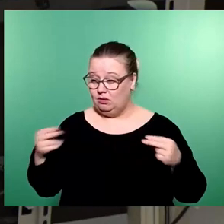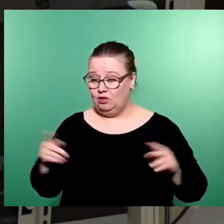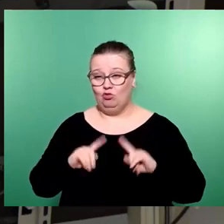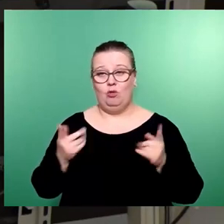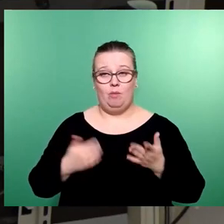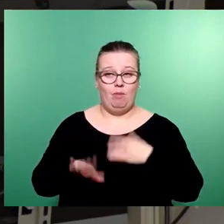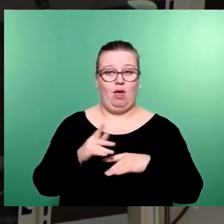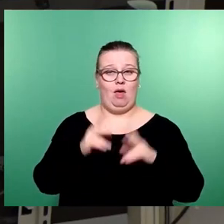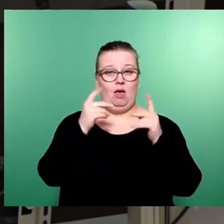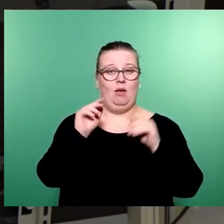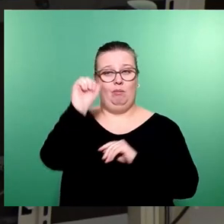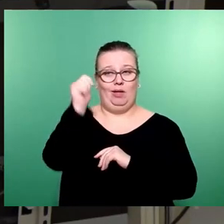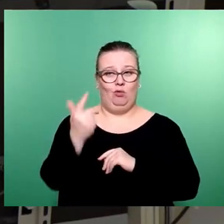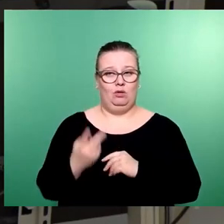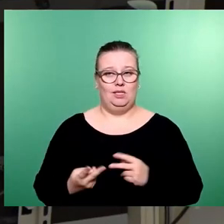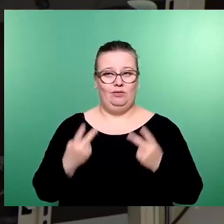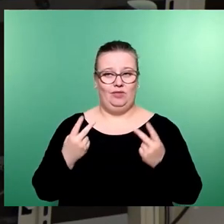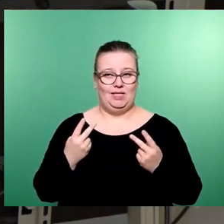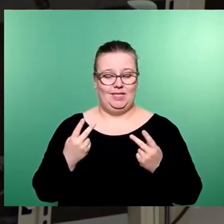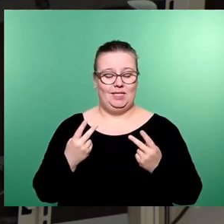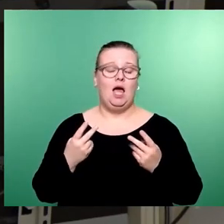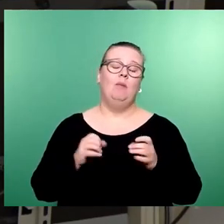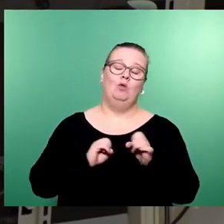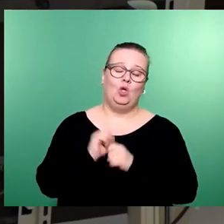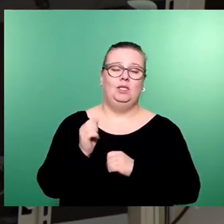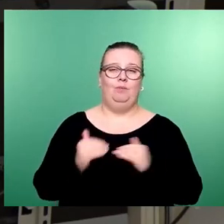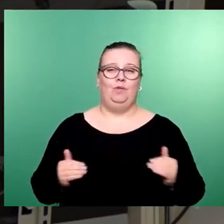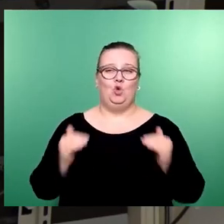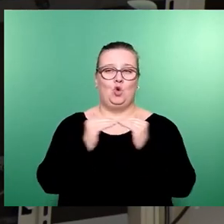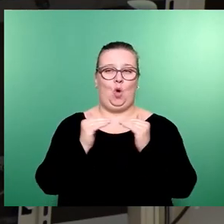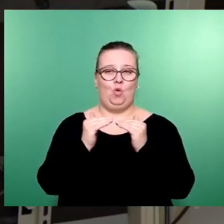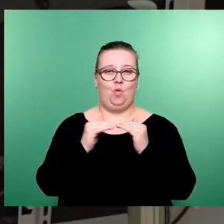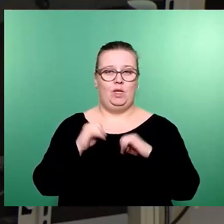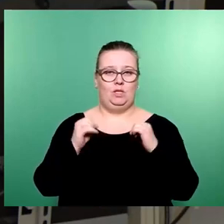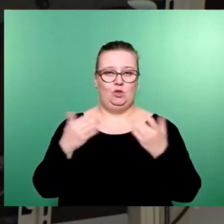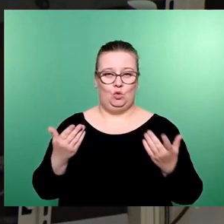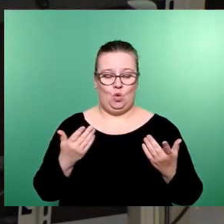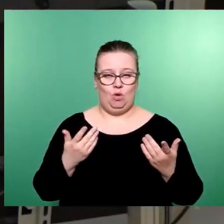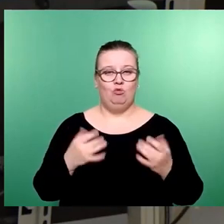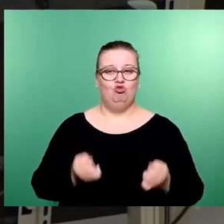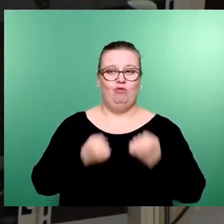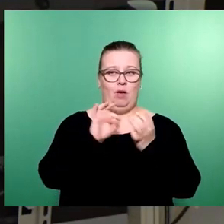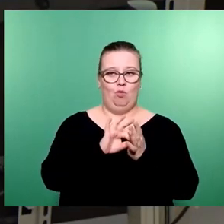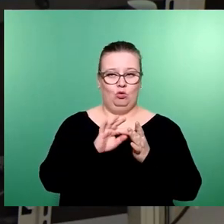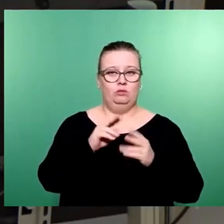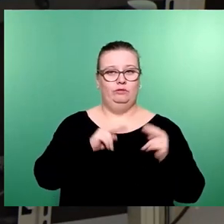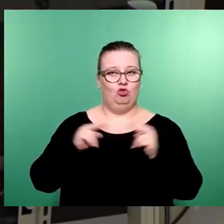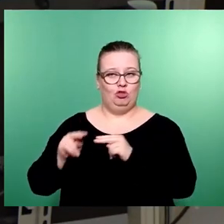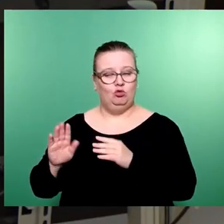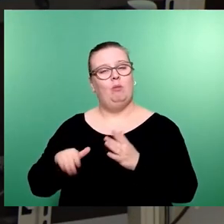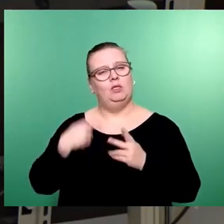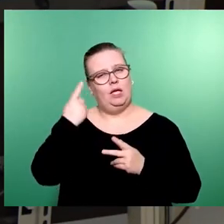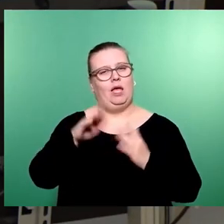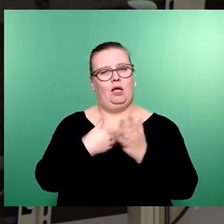priorisiert hätte. Aber so ist es bei Kompromissen mit unterschiedlichen Schwerpunkten und die Stadt kann mit dem Ergebnis gut umgehen.